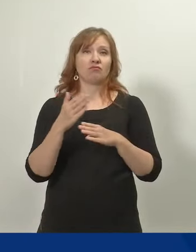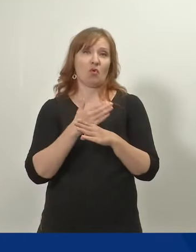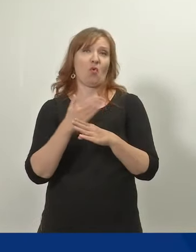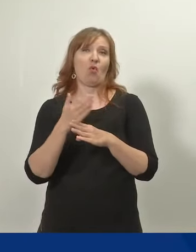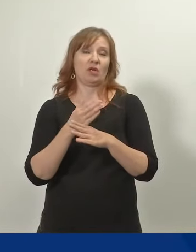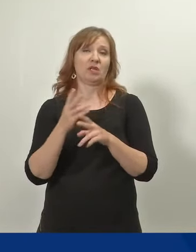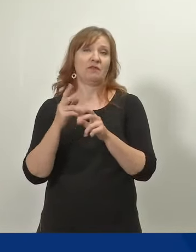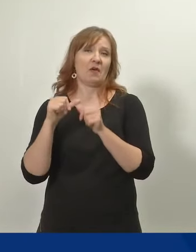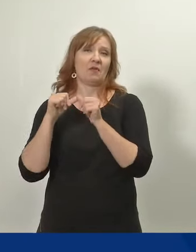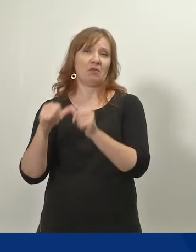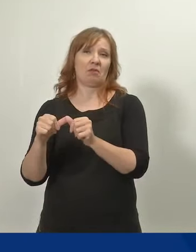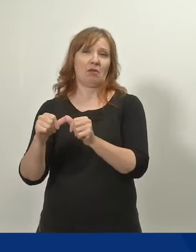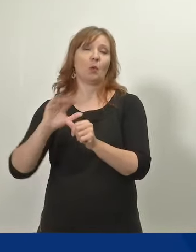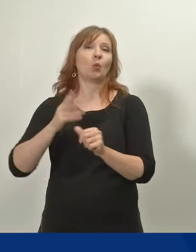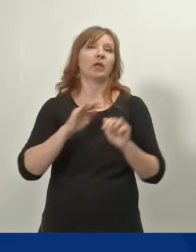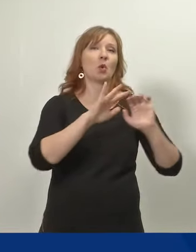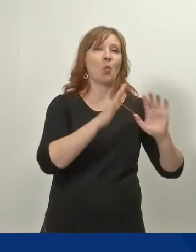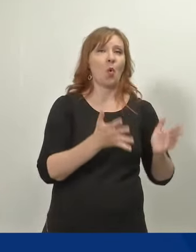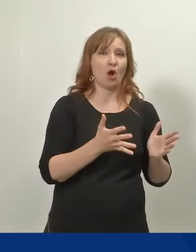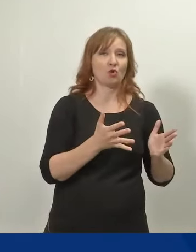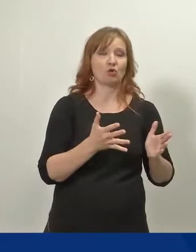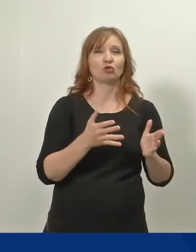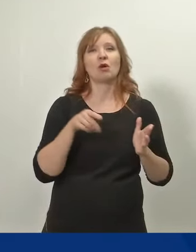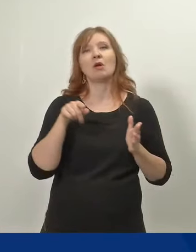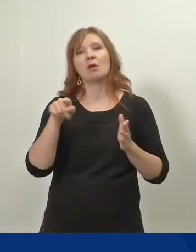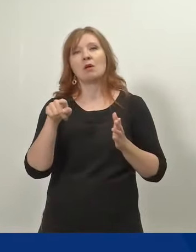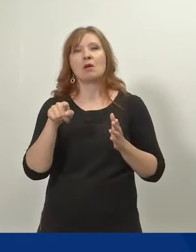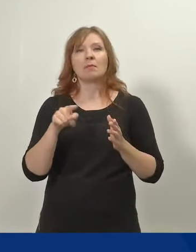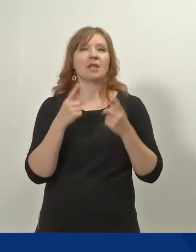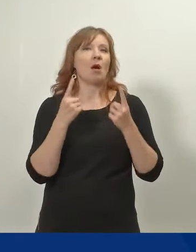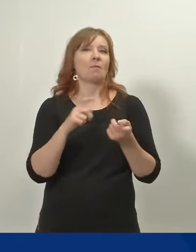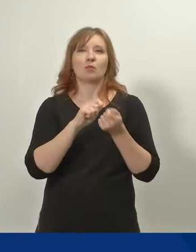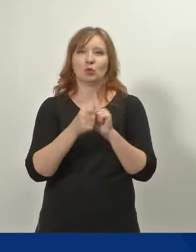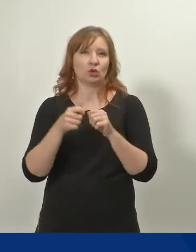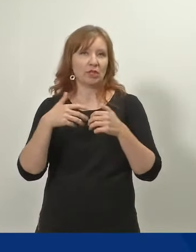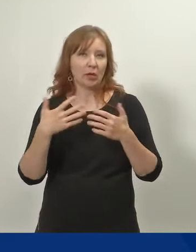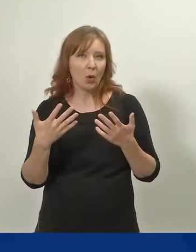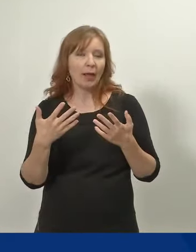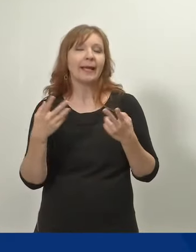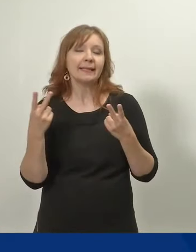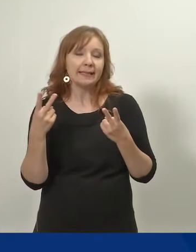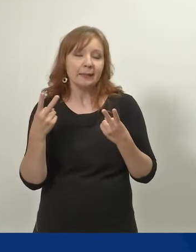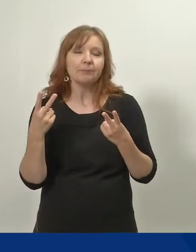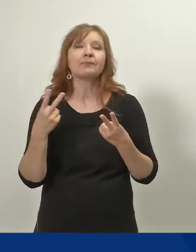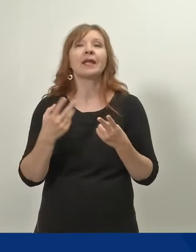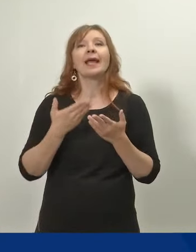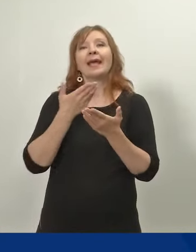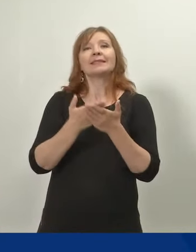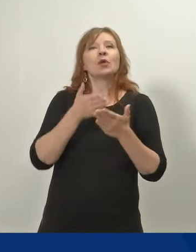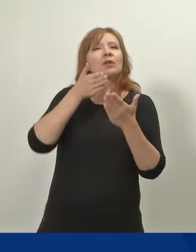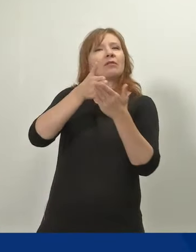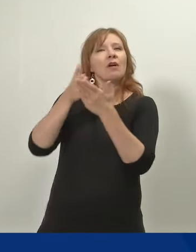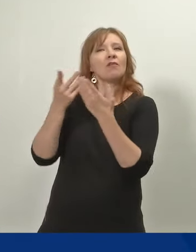esityksessä samankaltaisena. Niin tämän esityksen tavoitteiden toteutumisen kannalta niin ilmeisesti aika paljon